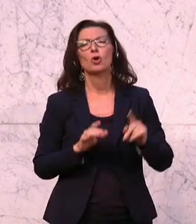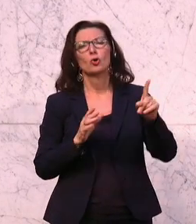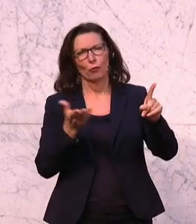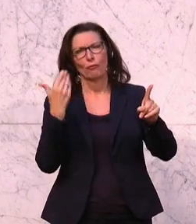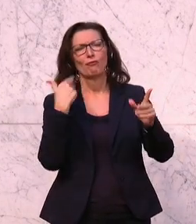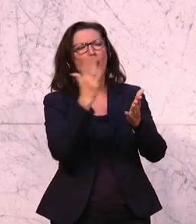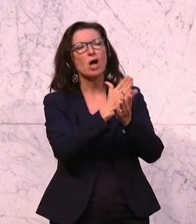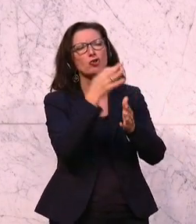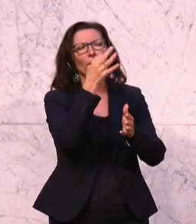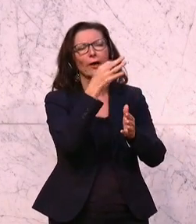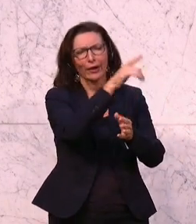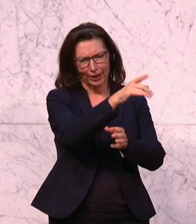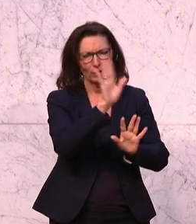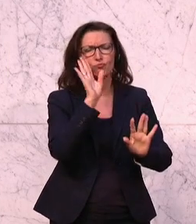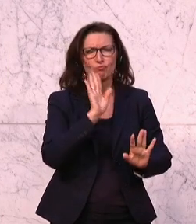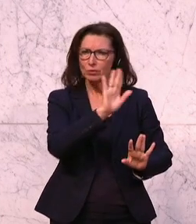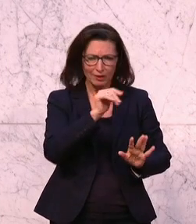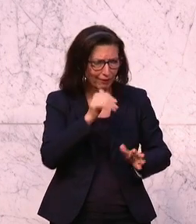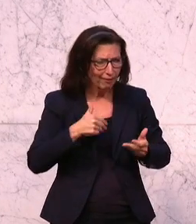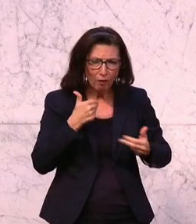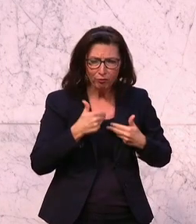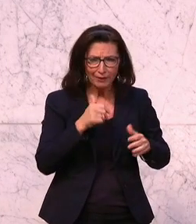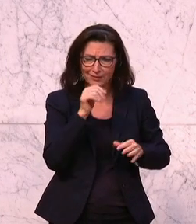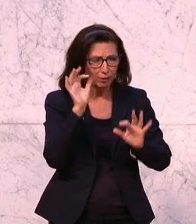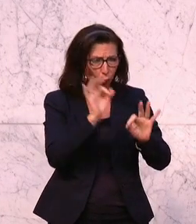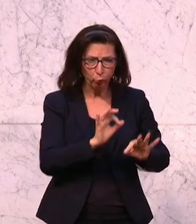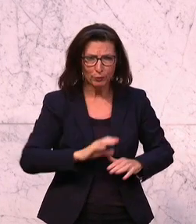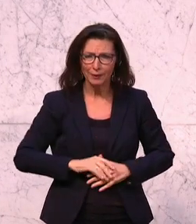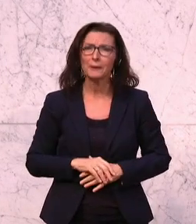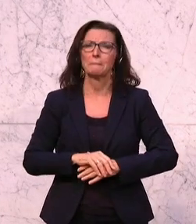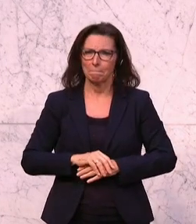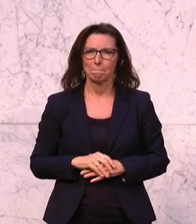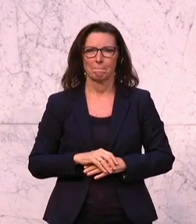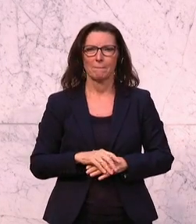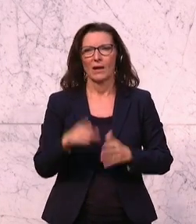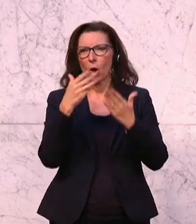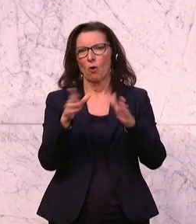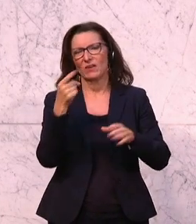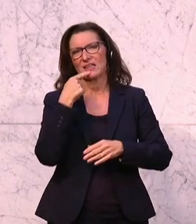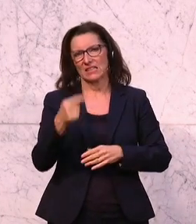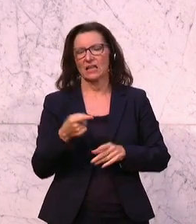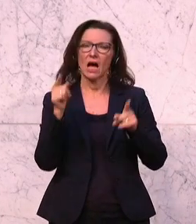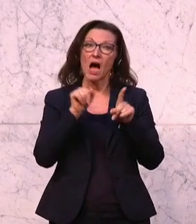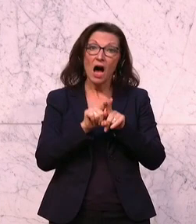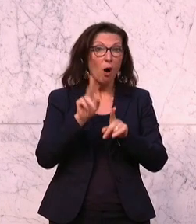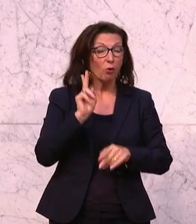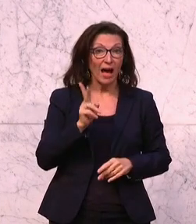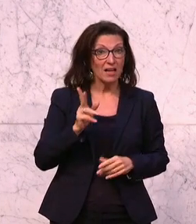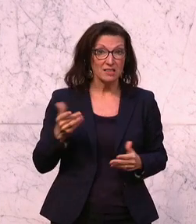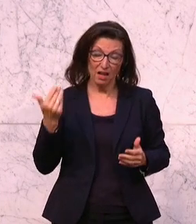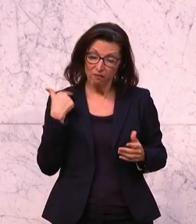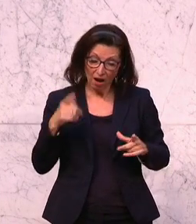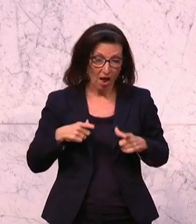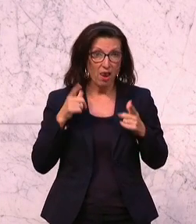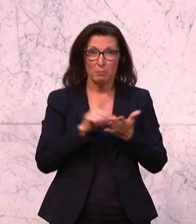waren schon dran, Kollege, und Sie sollen sich nicht aufregen. Das ist nicht gut. Und ich muss Ihnen ganz ehrlich sagen, auch Bruno Kreisky hat schwierige Zeiten